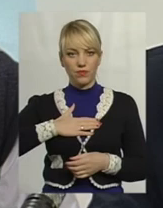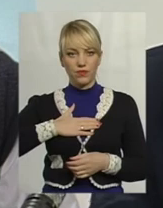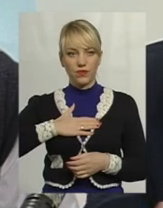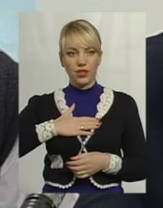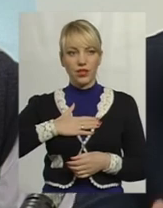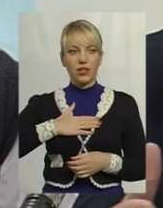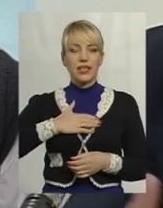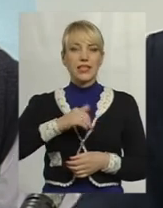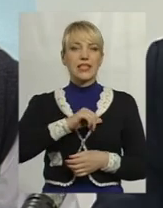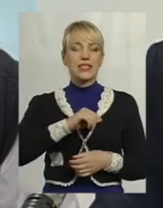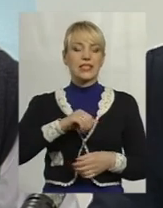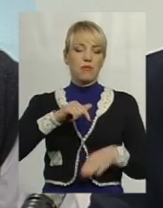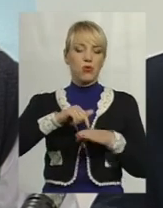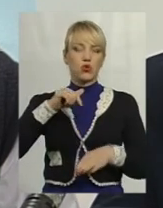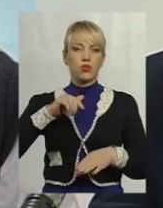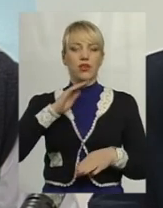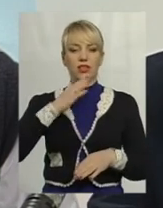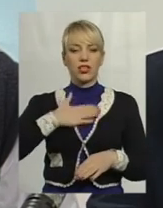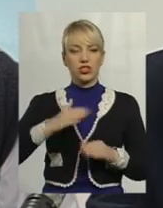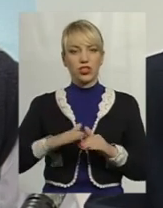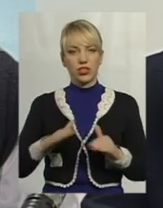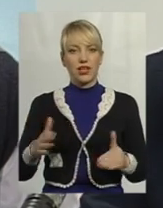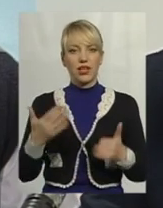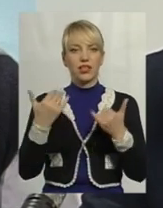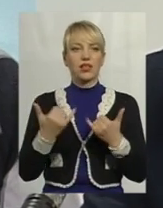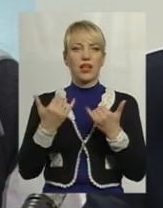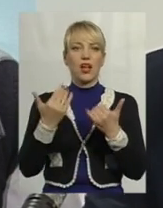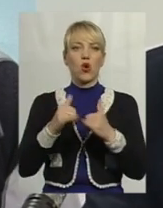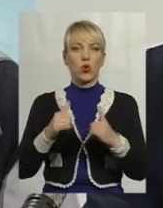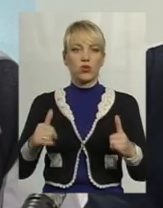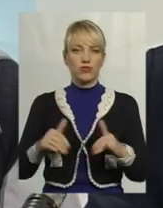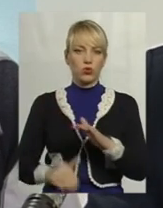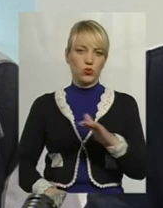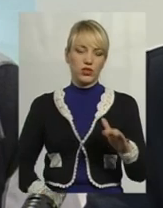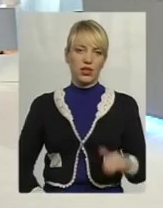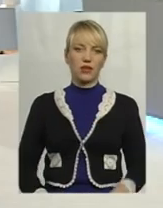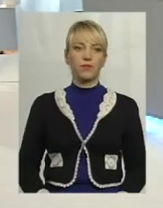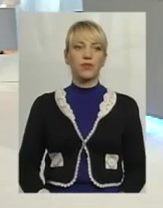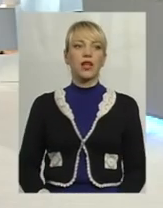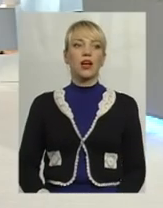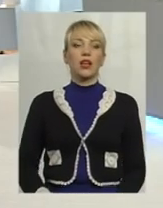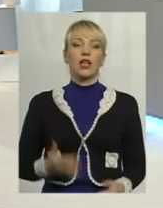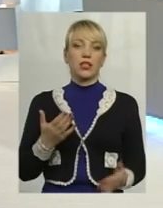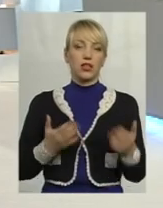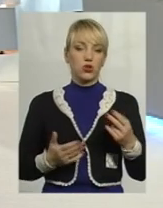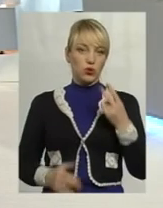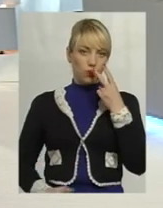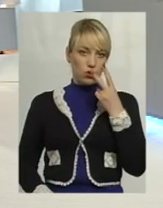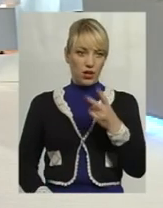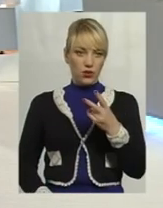самопочуття, на наших дітей, на їхній розвиток, правильний розвиток саме. А якщо поглянути на